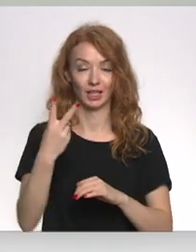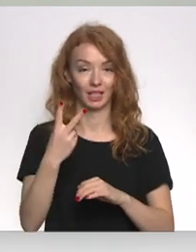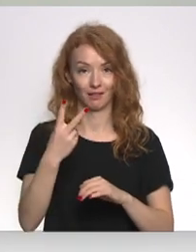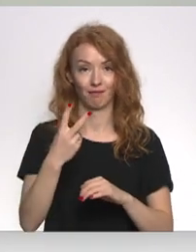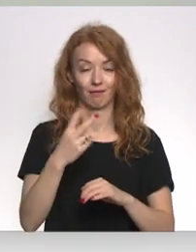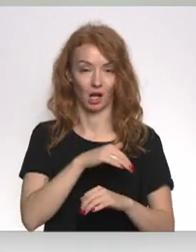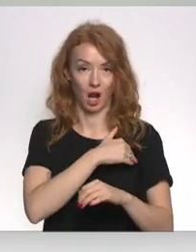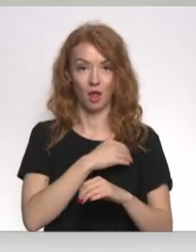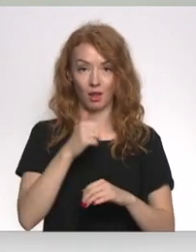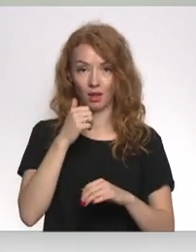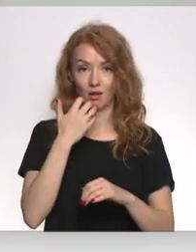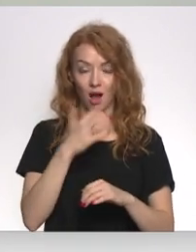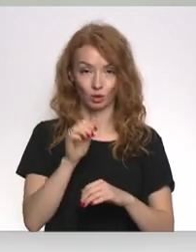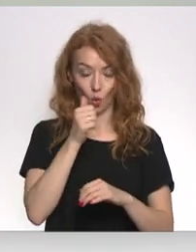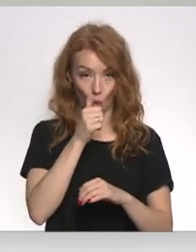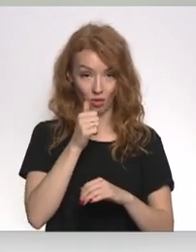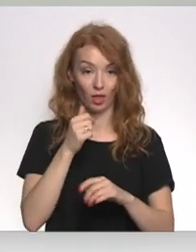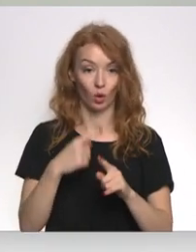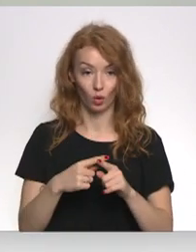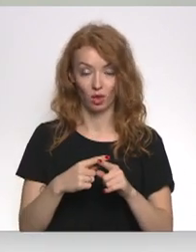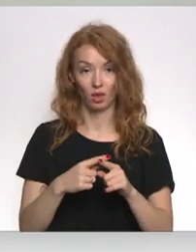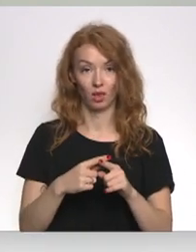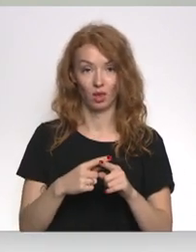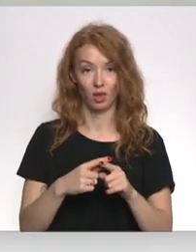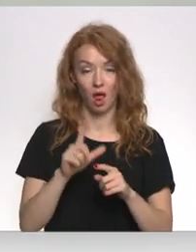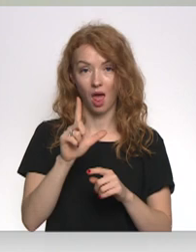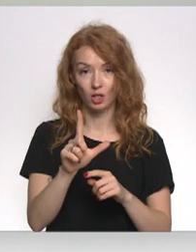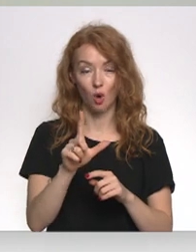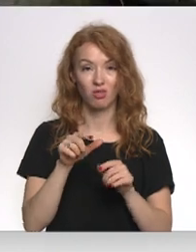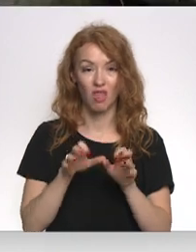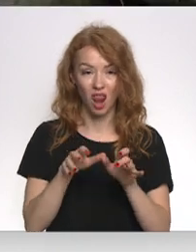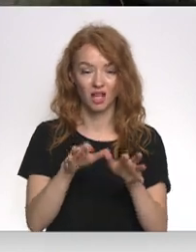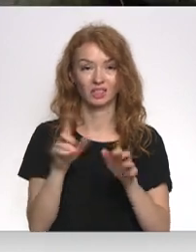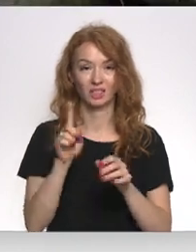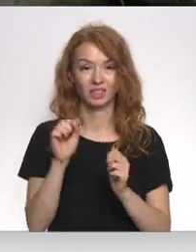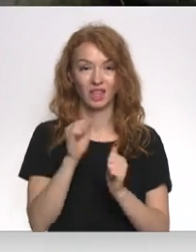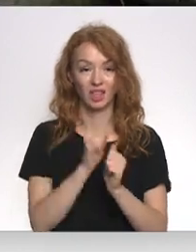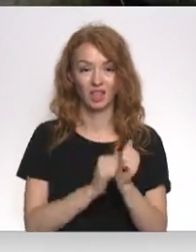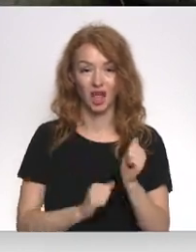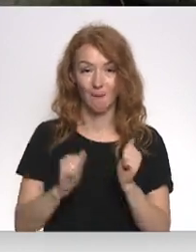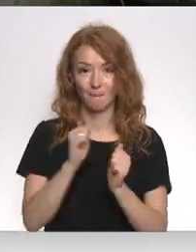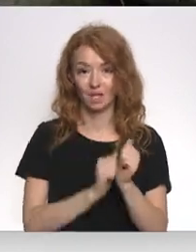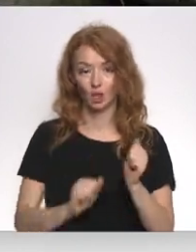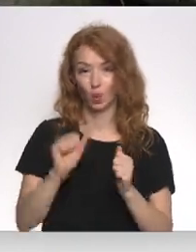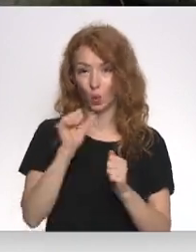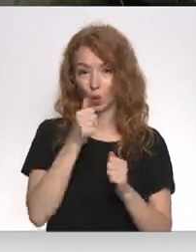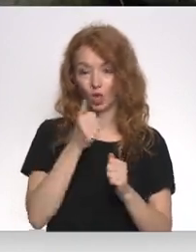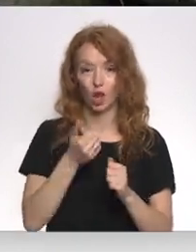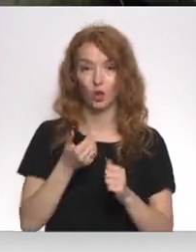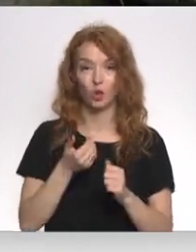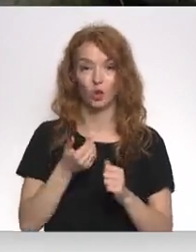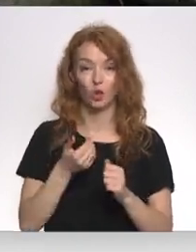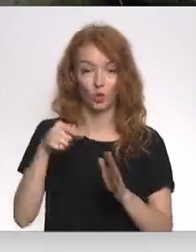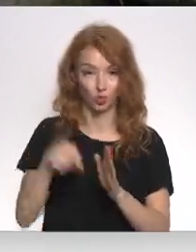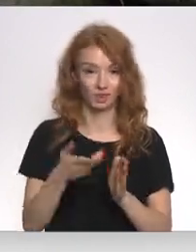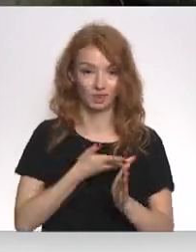temperatūrā siltajā ūdenī. Un tā kā leģionēls ir dabīgu ūdeņu apzīvotājs,